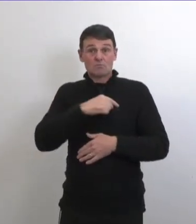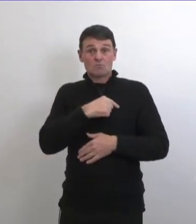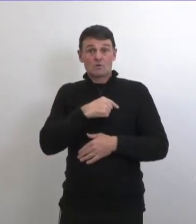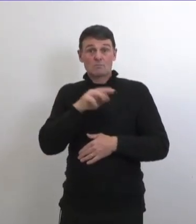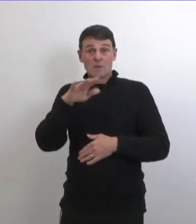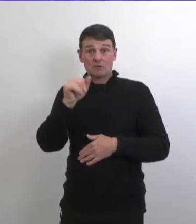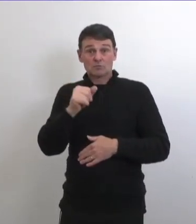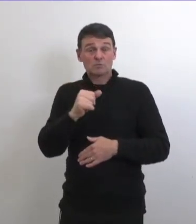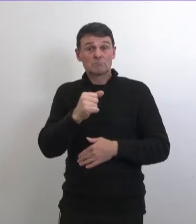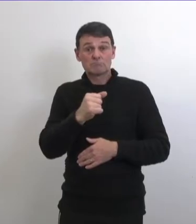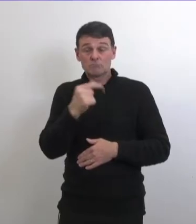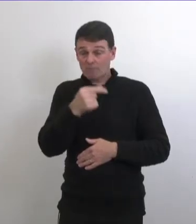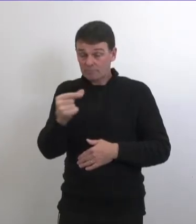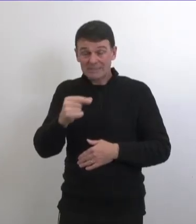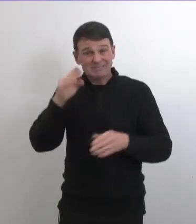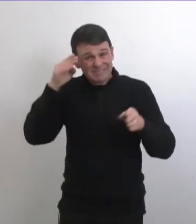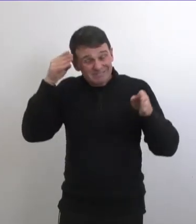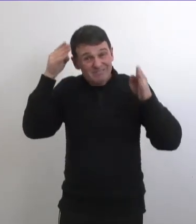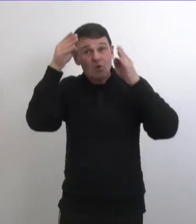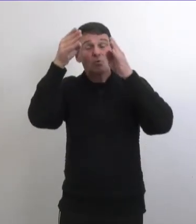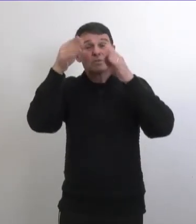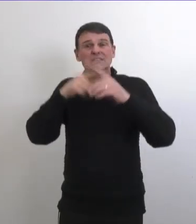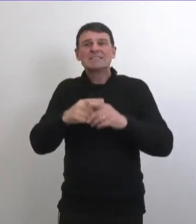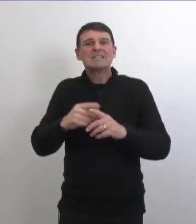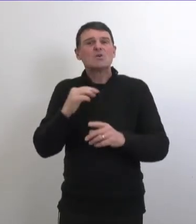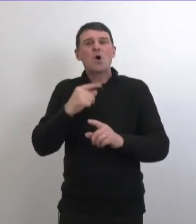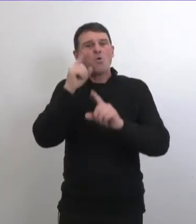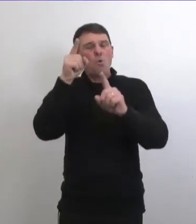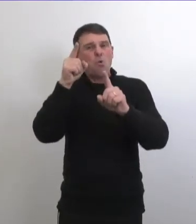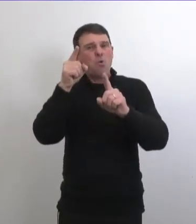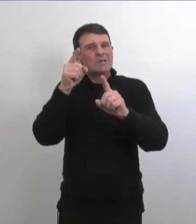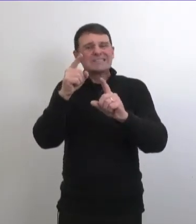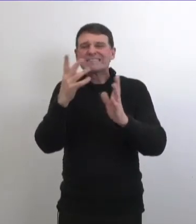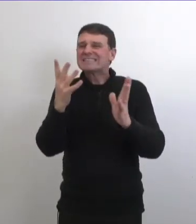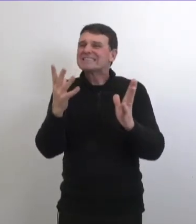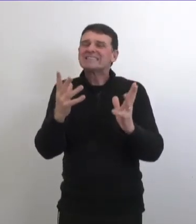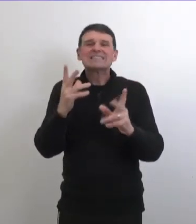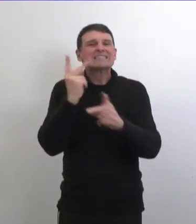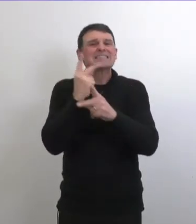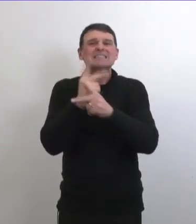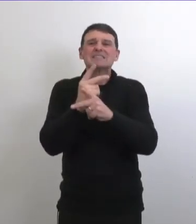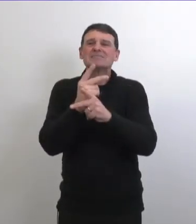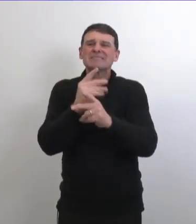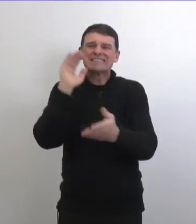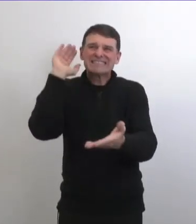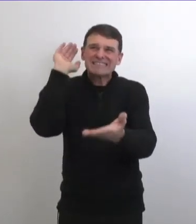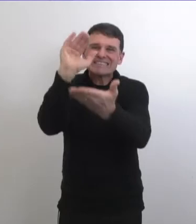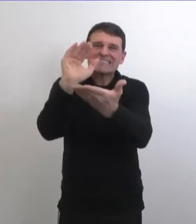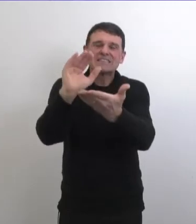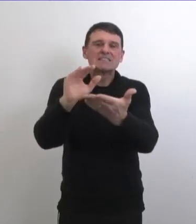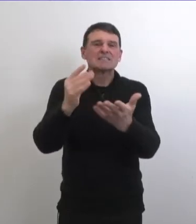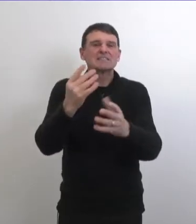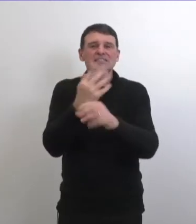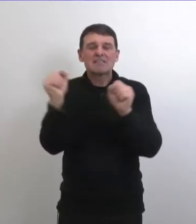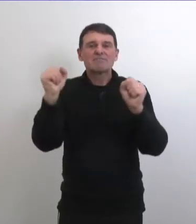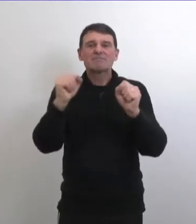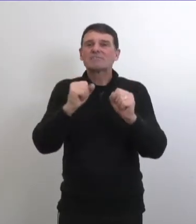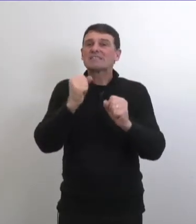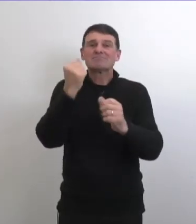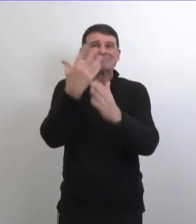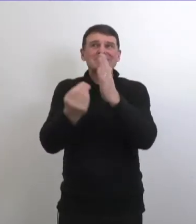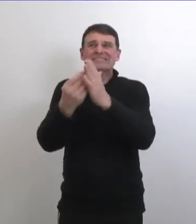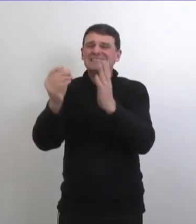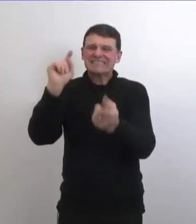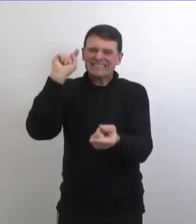des premières nations aussi au niveau provincial avec d'autres intervenants pour essayer de limiter les répercussions négatifs